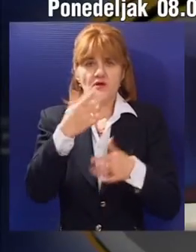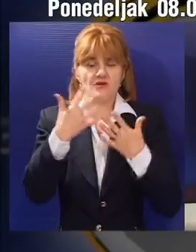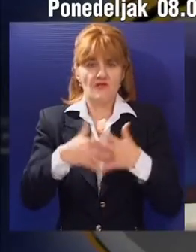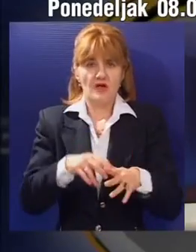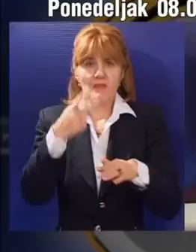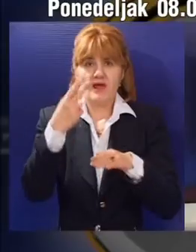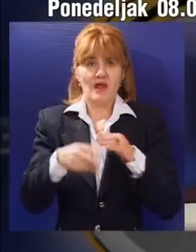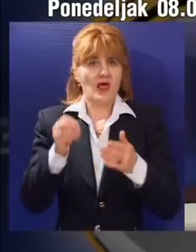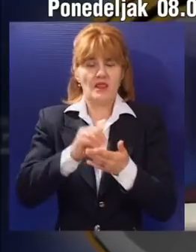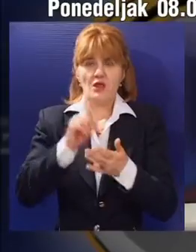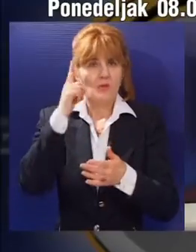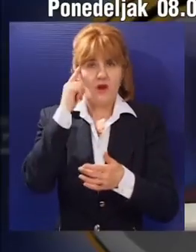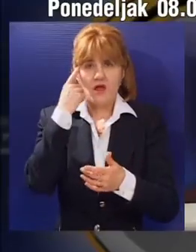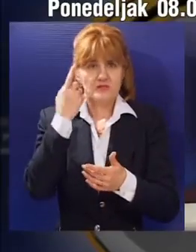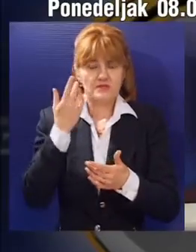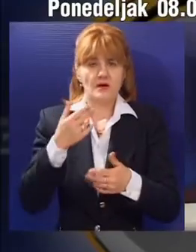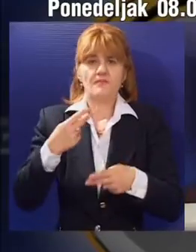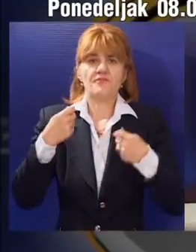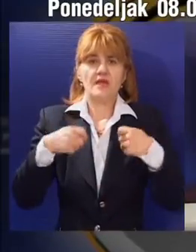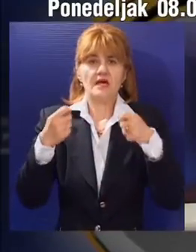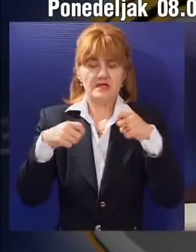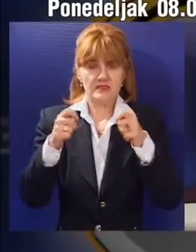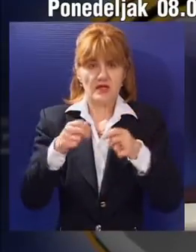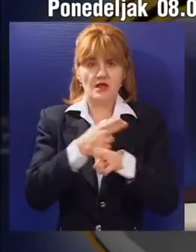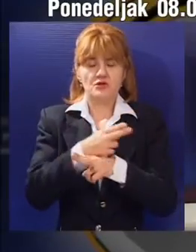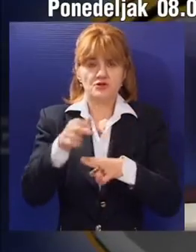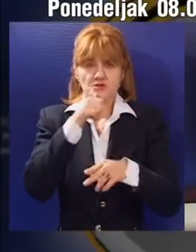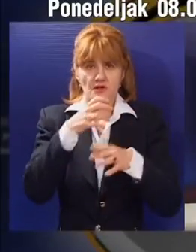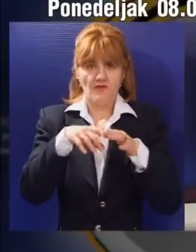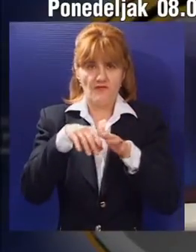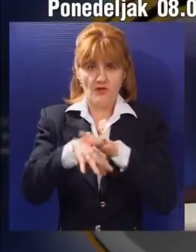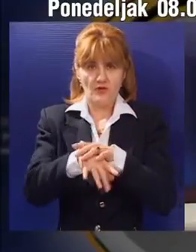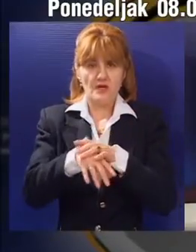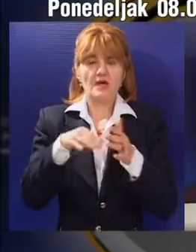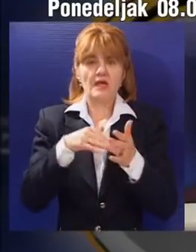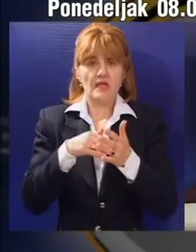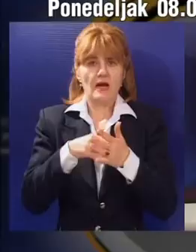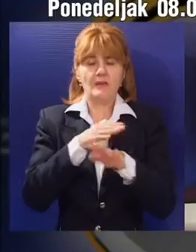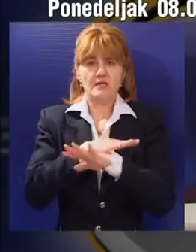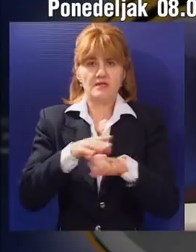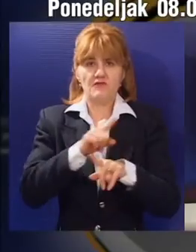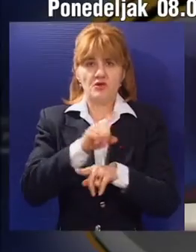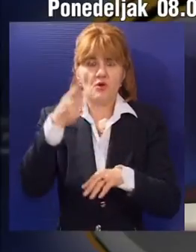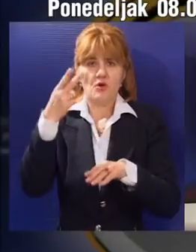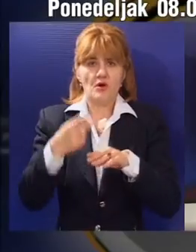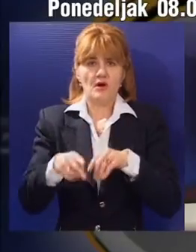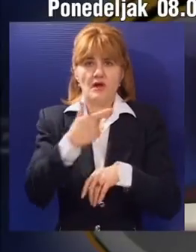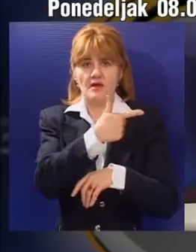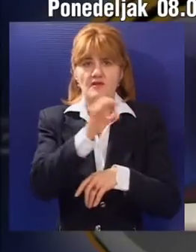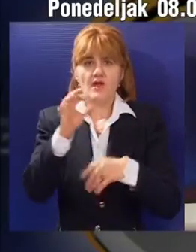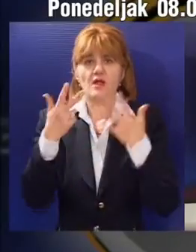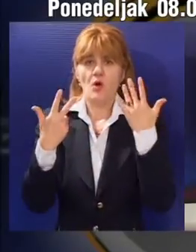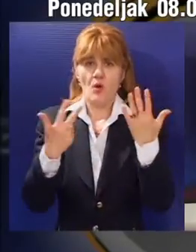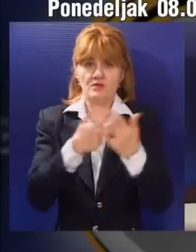završetak radova još uvek ne zna. Izgradnja prečistača je prema prvim planovima trebalo da bude završena do kraja 2008.